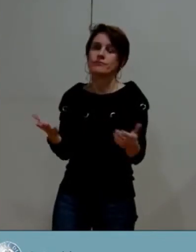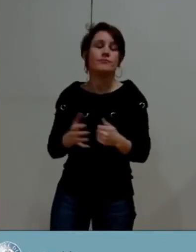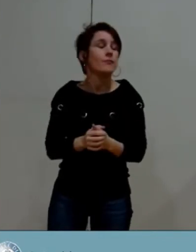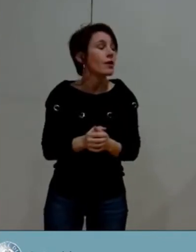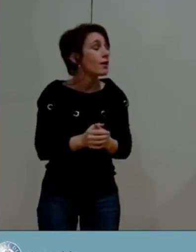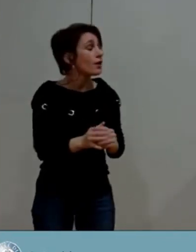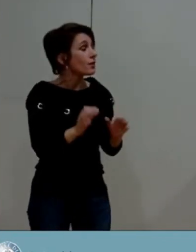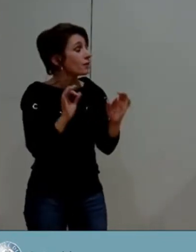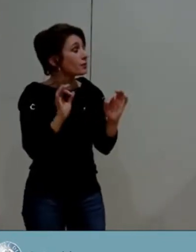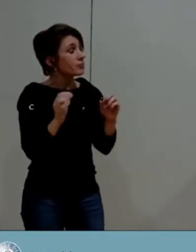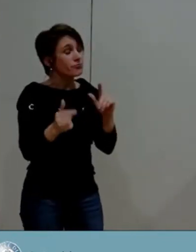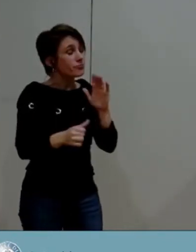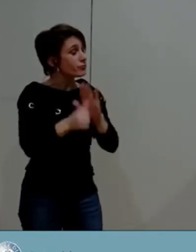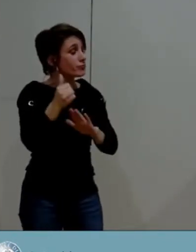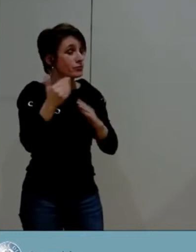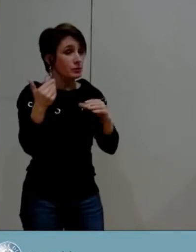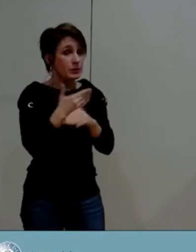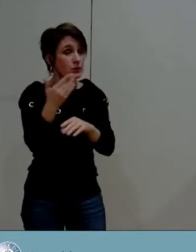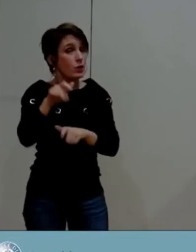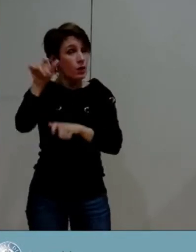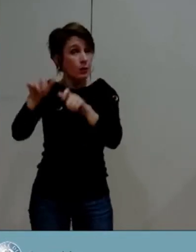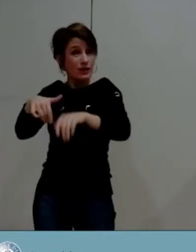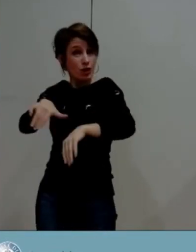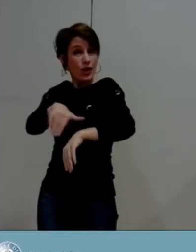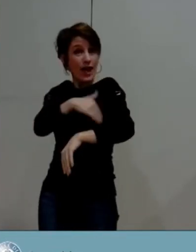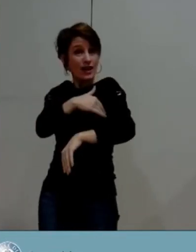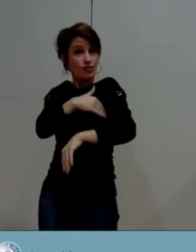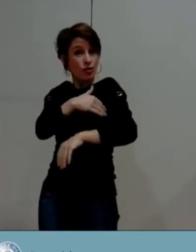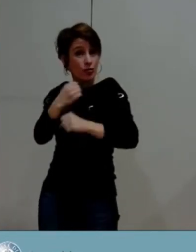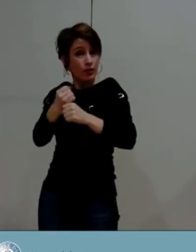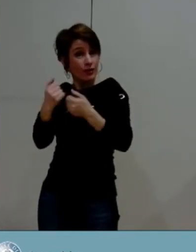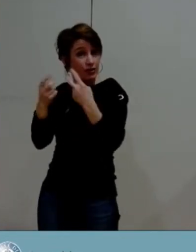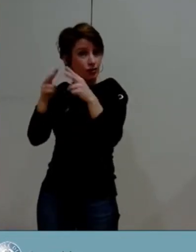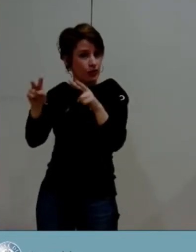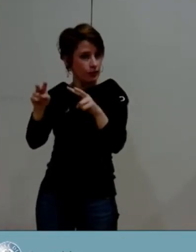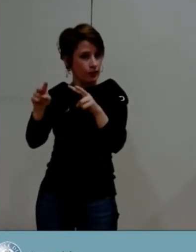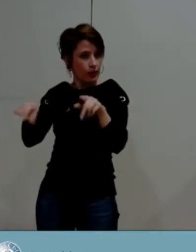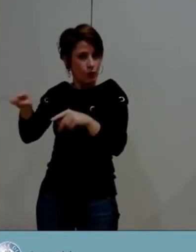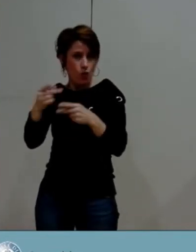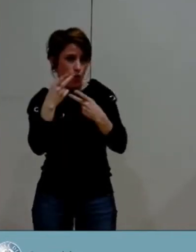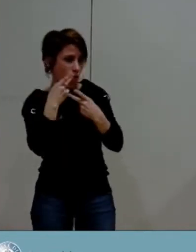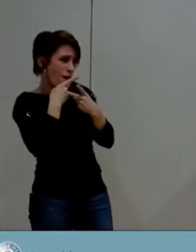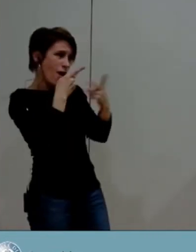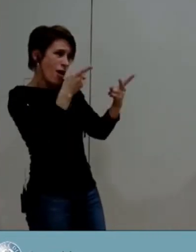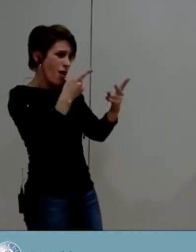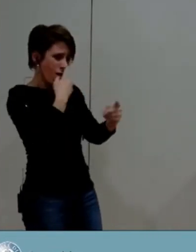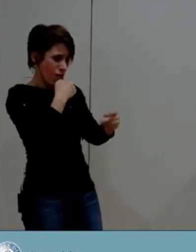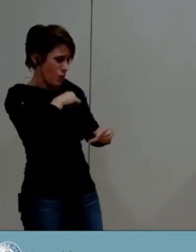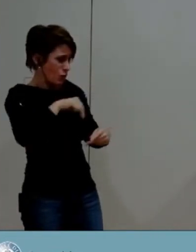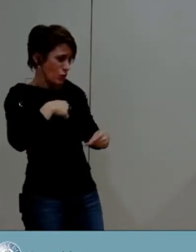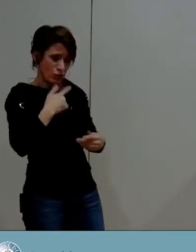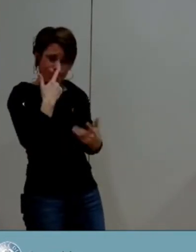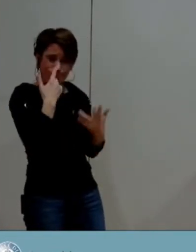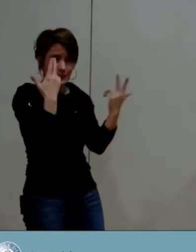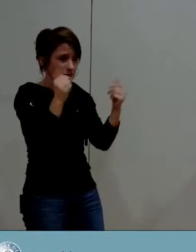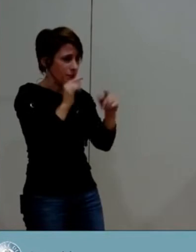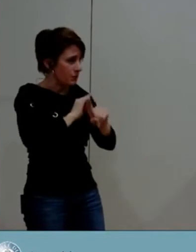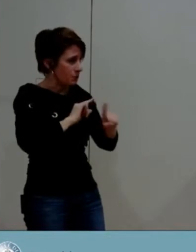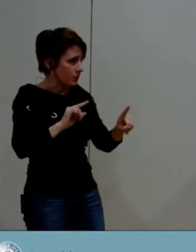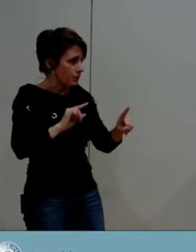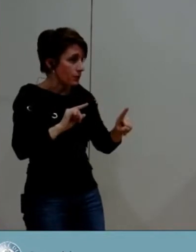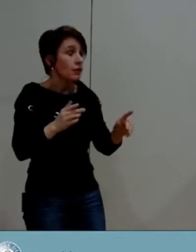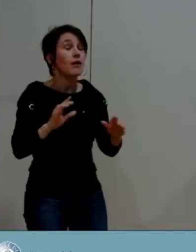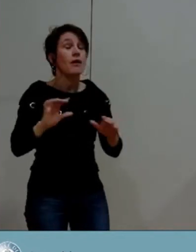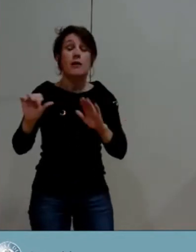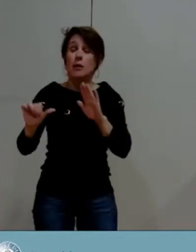alerté par les agents de la ville du malaise profond qui les touche. La police municipale a été